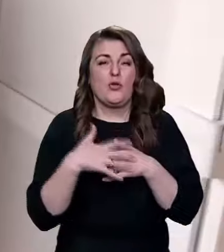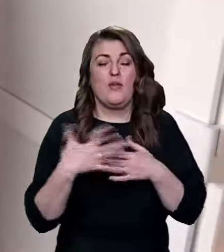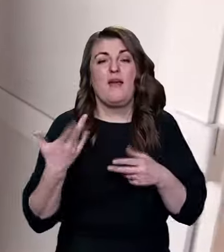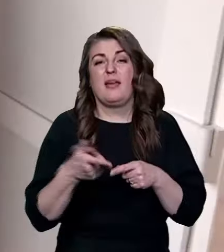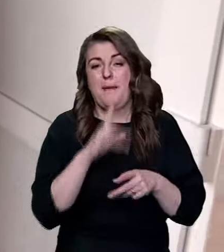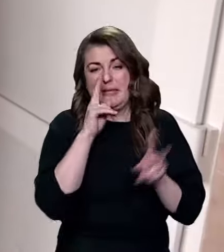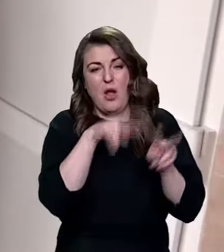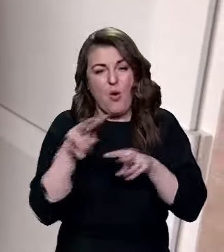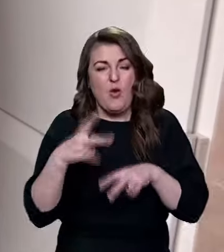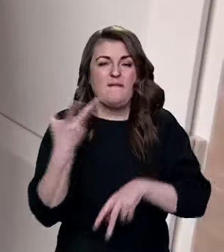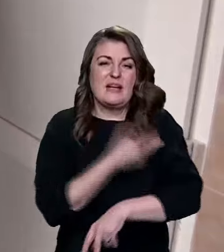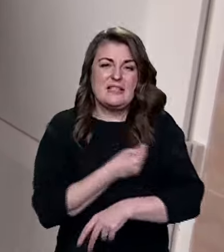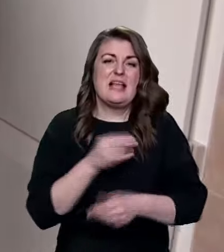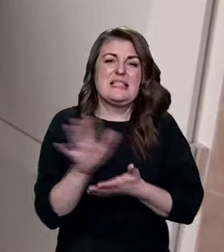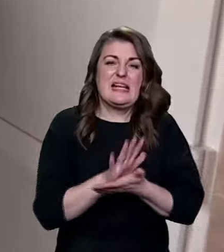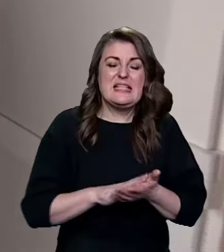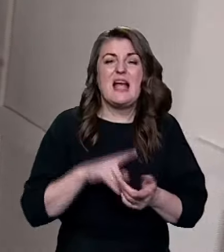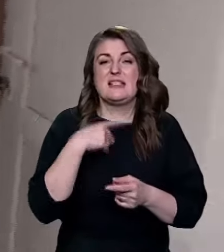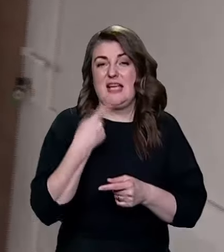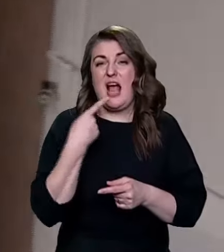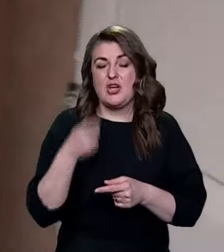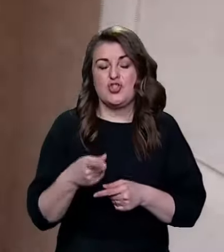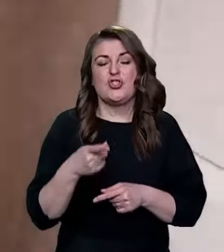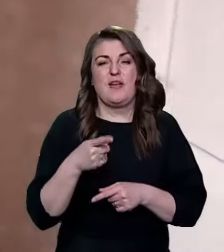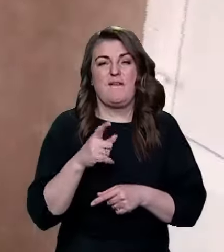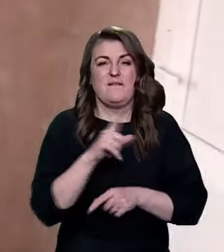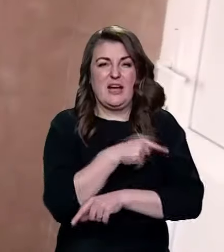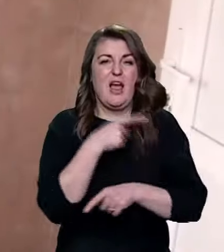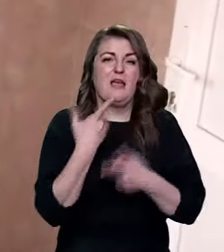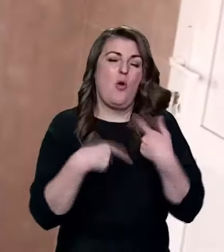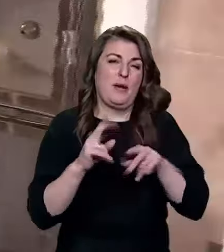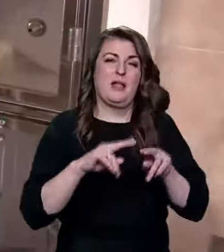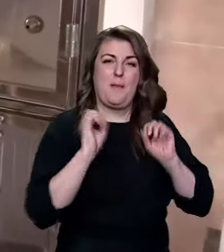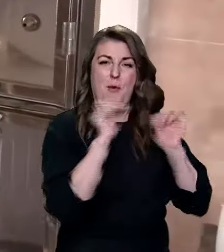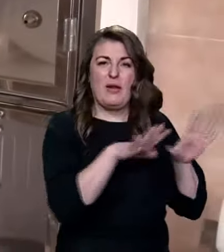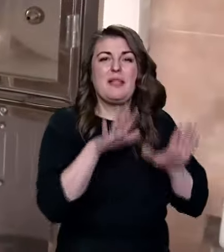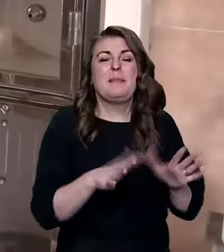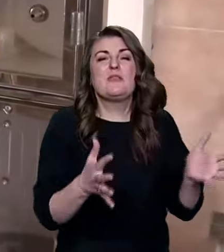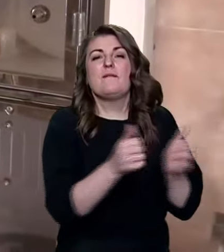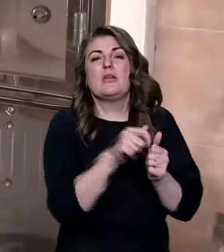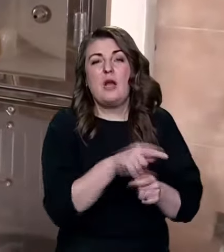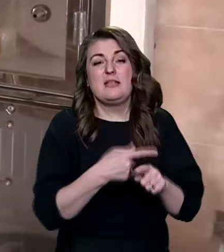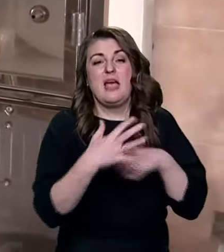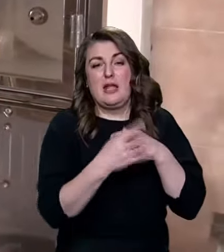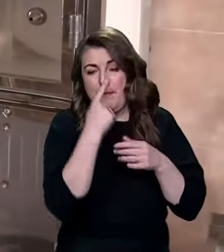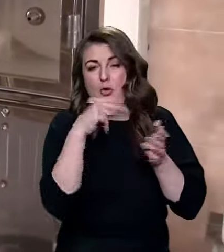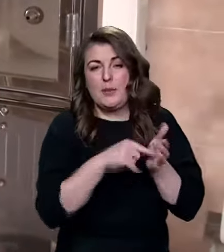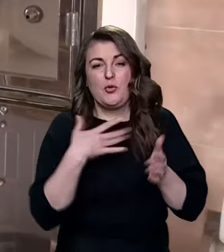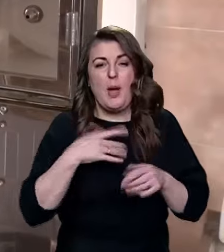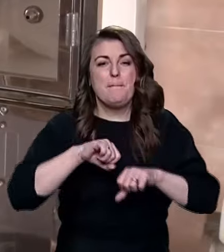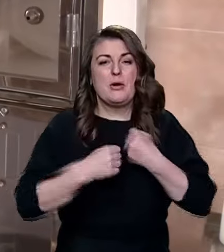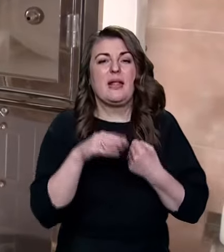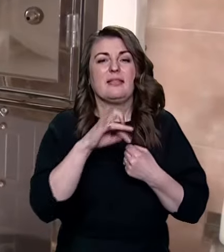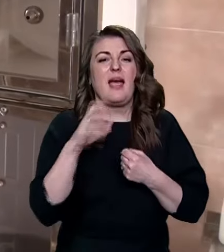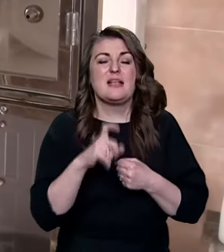огляду вакцинації та стерилізації, каже фельдшер Дмитро Лисов, їх повернуть на місце відлову. Це, який до нас потрапив із переломом